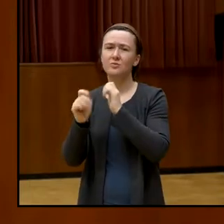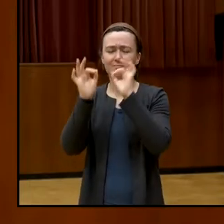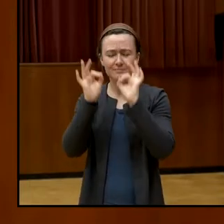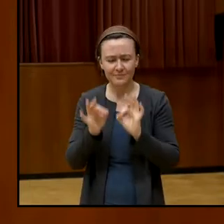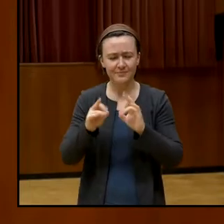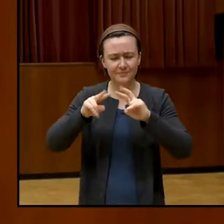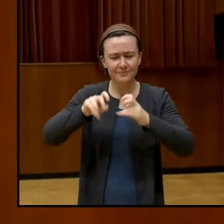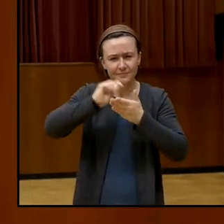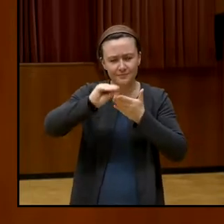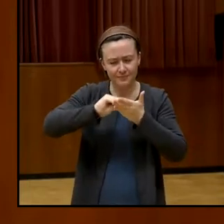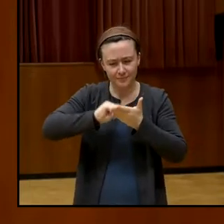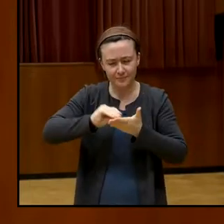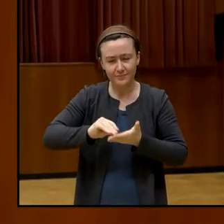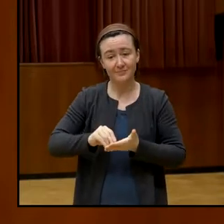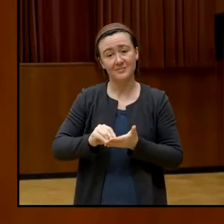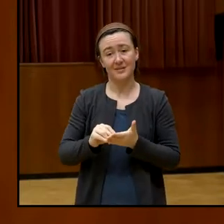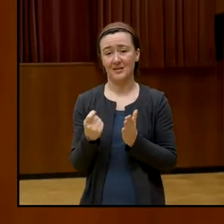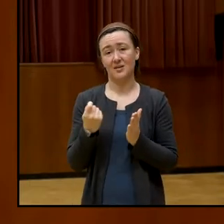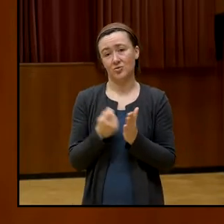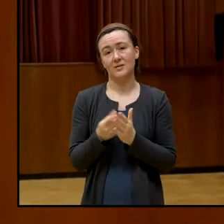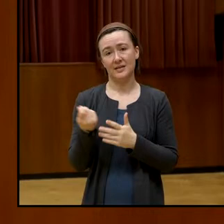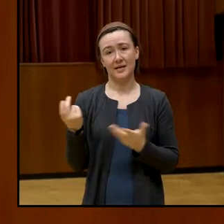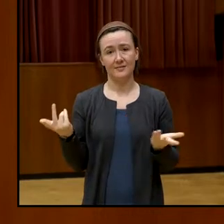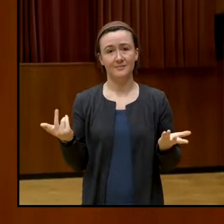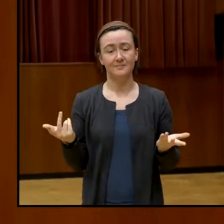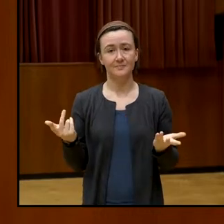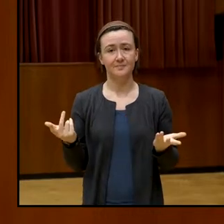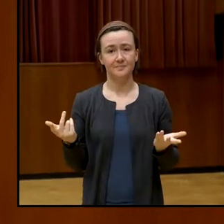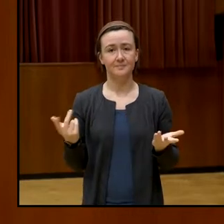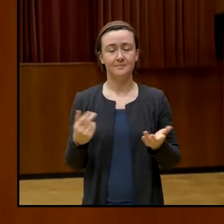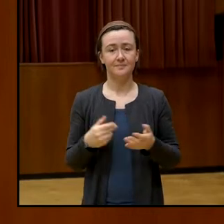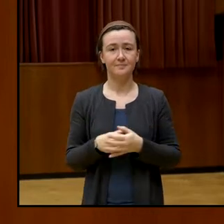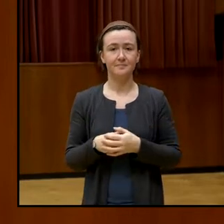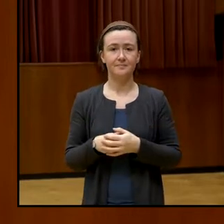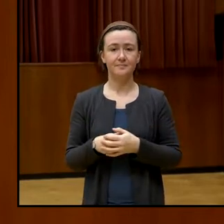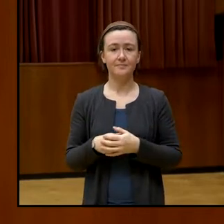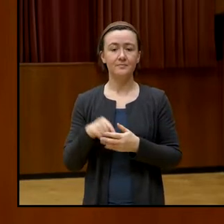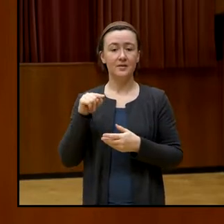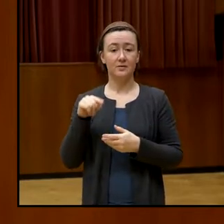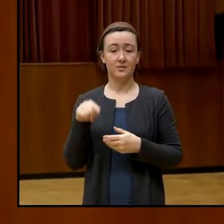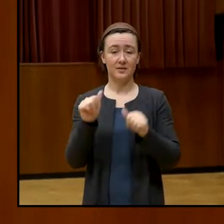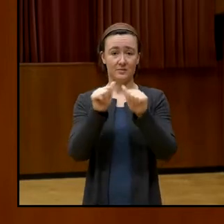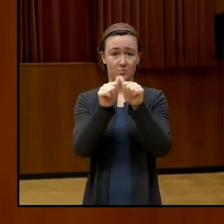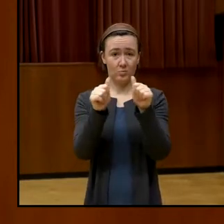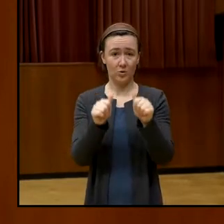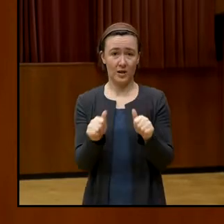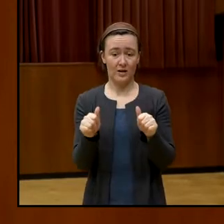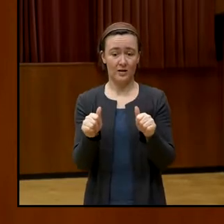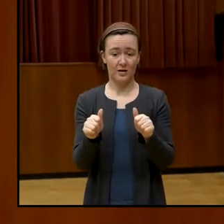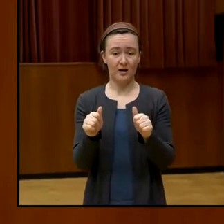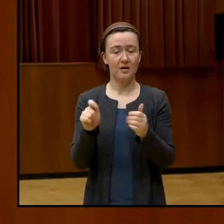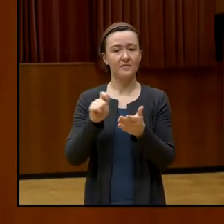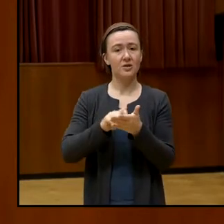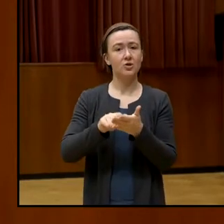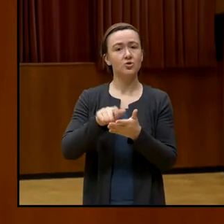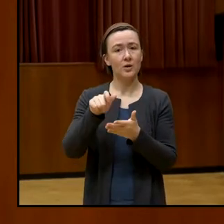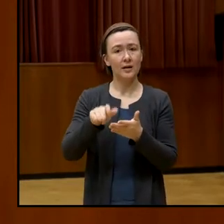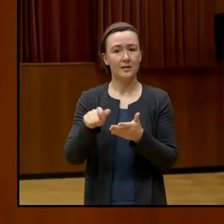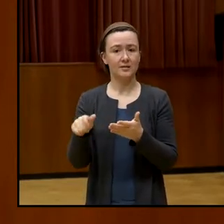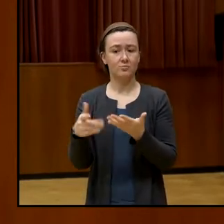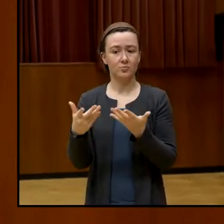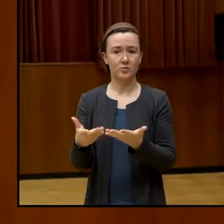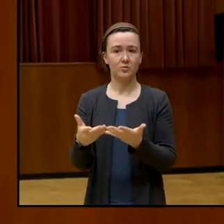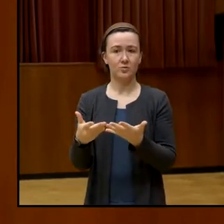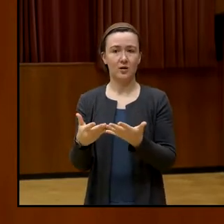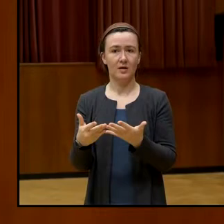schreiben dann, die kosten Geld. Und das Modell des Journalismus ist aufgrund der Social